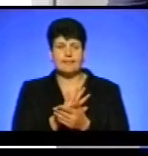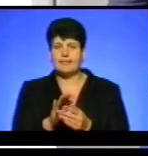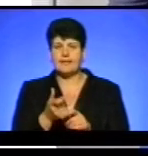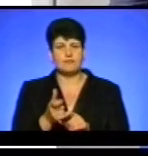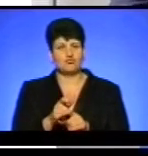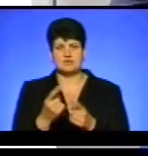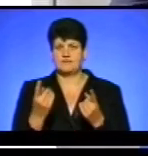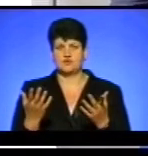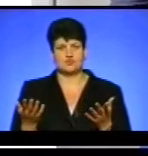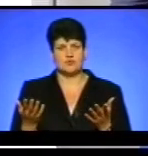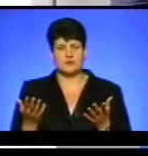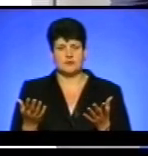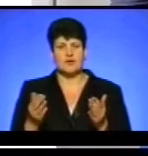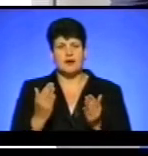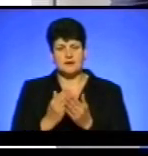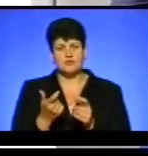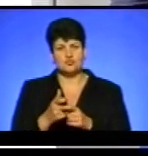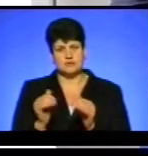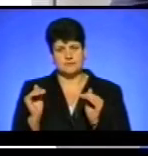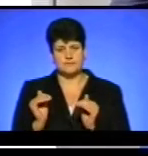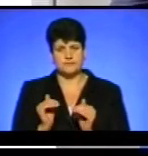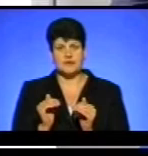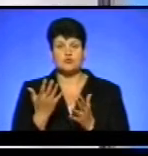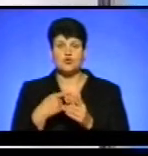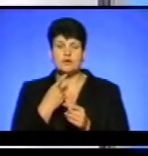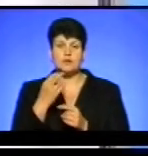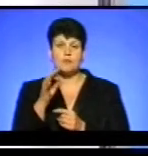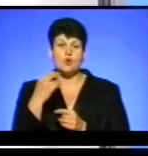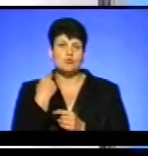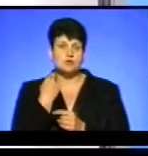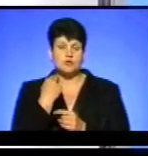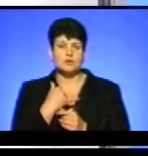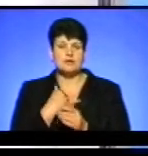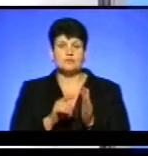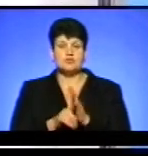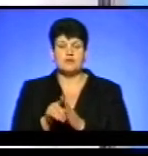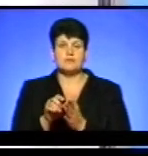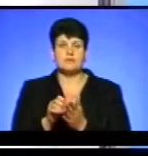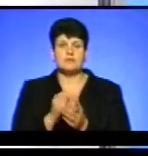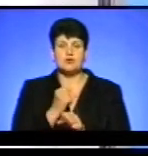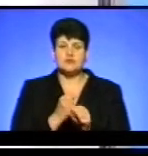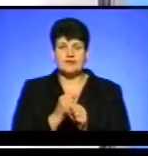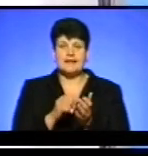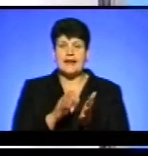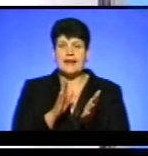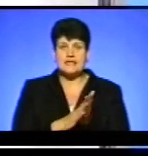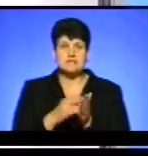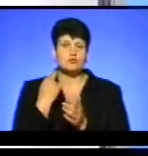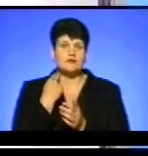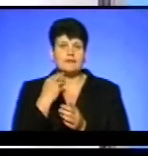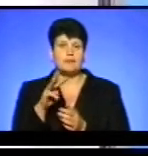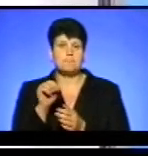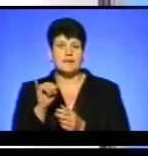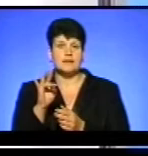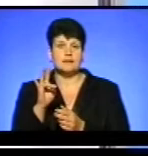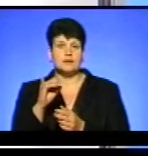високий, а надто низький. Якщо говорити вже про буржників, в нас запрацював такий реєстр буржників на Мін'юсті,